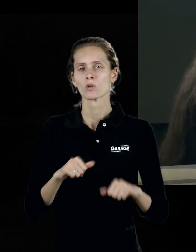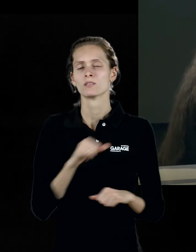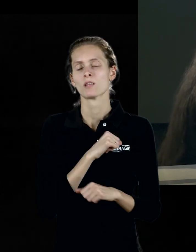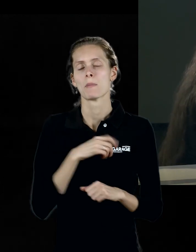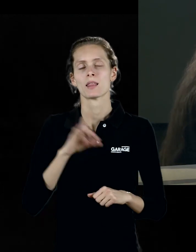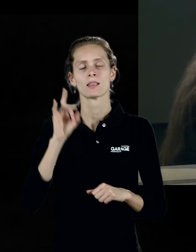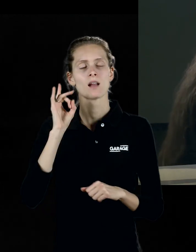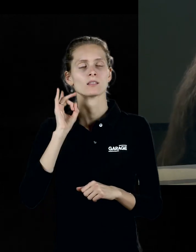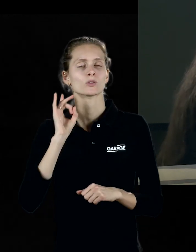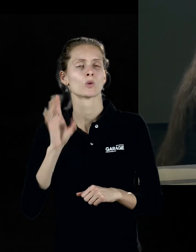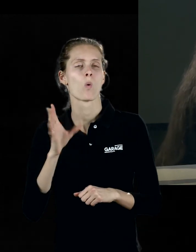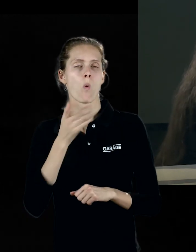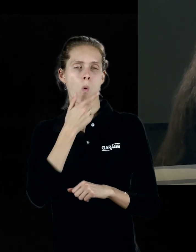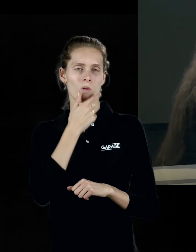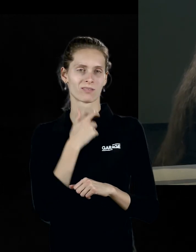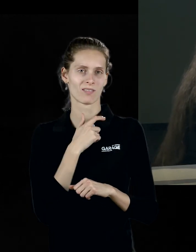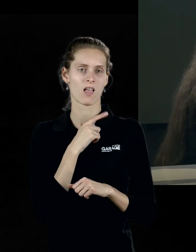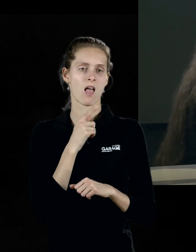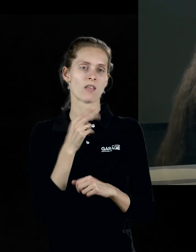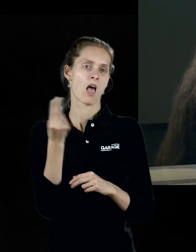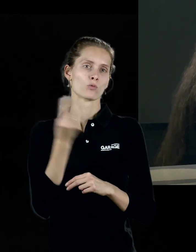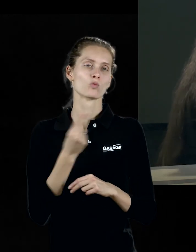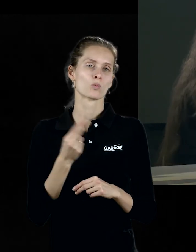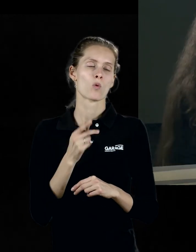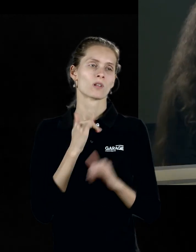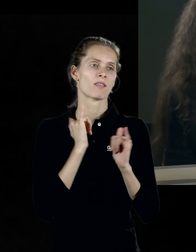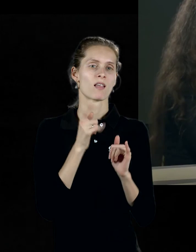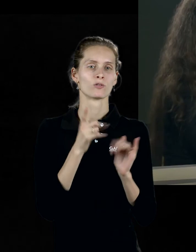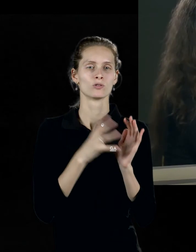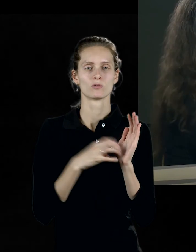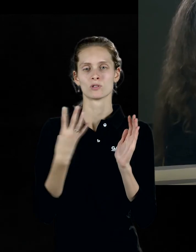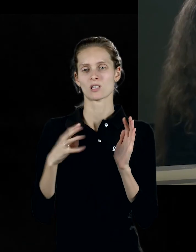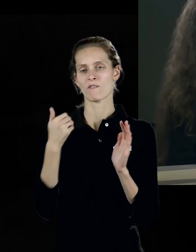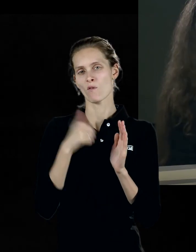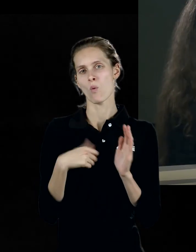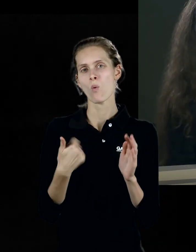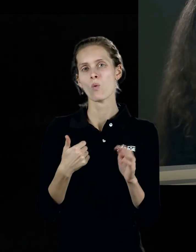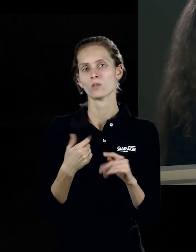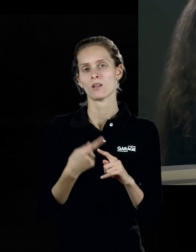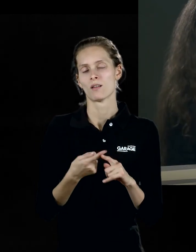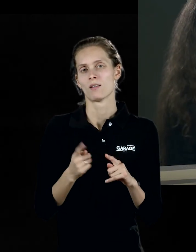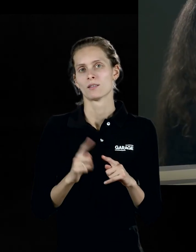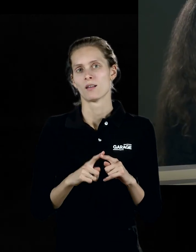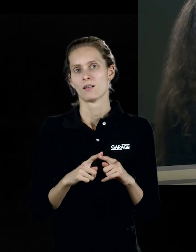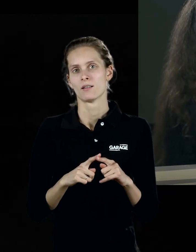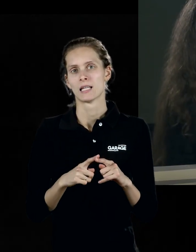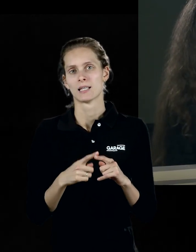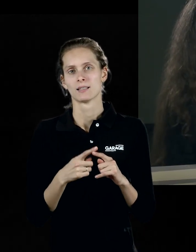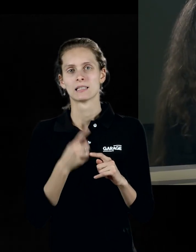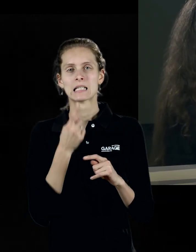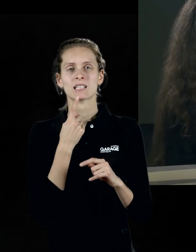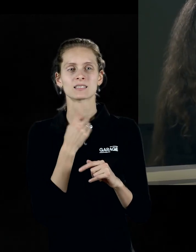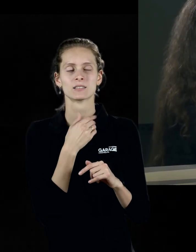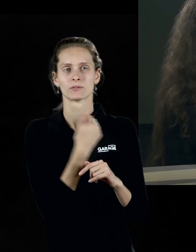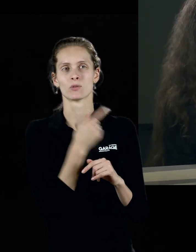натюрморт как натюрморт для 40-го года, почти архаический, да, это язык 10-х